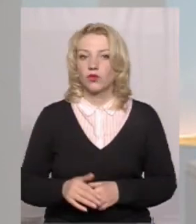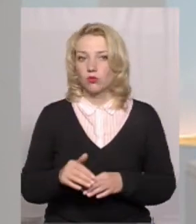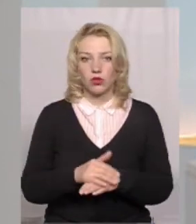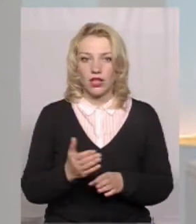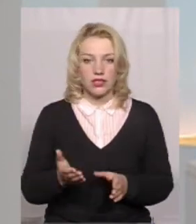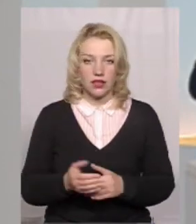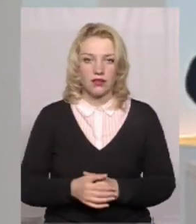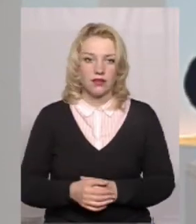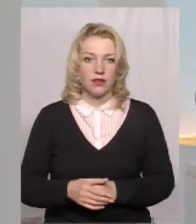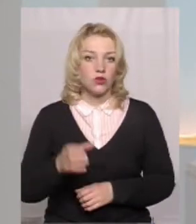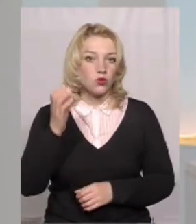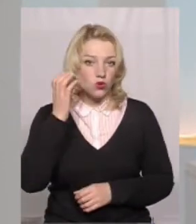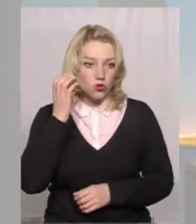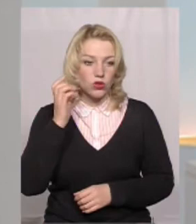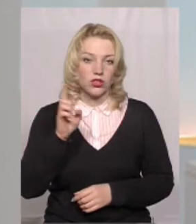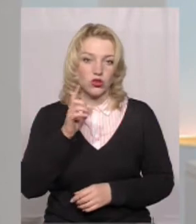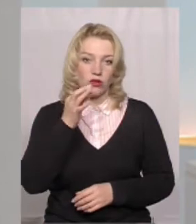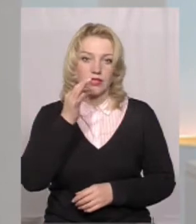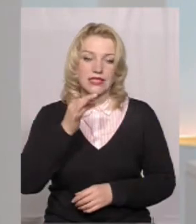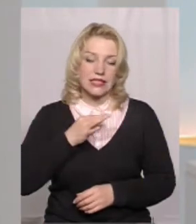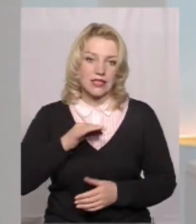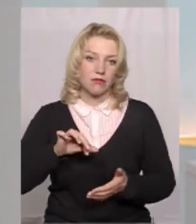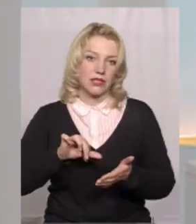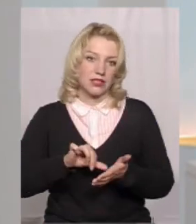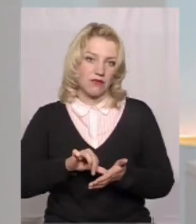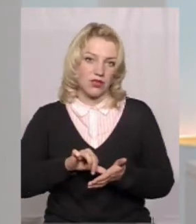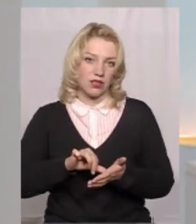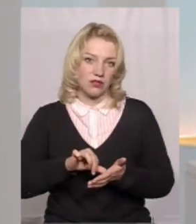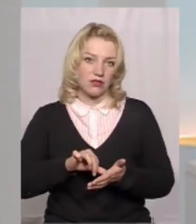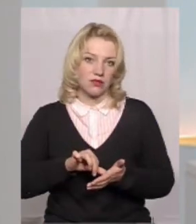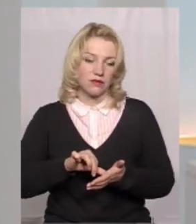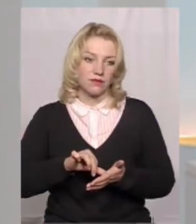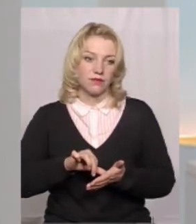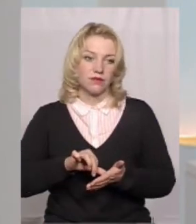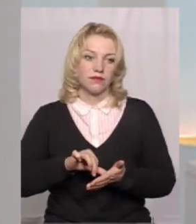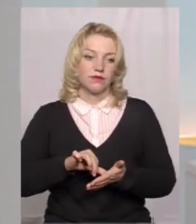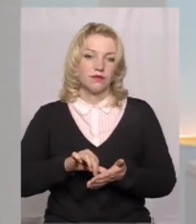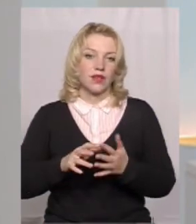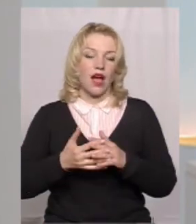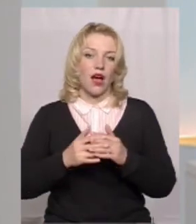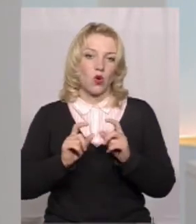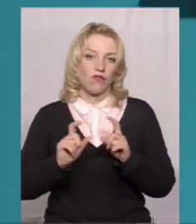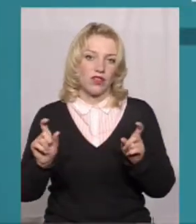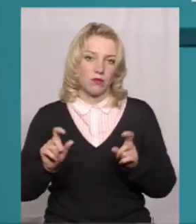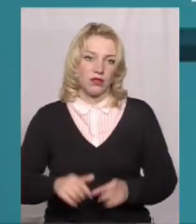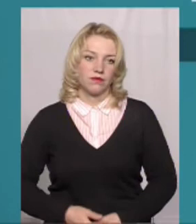будь ласка, слухайте, що нам сказав представник агрофірми.